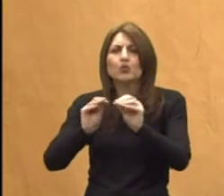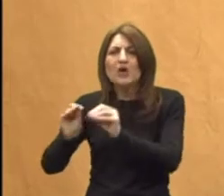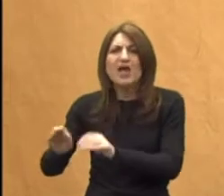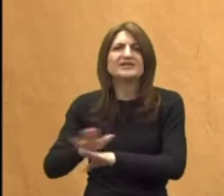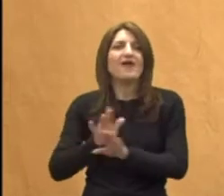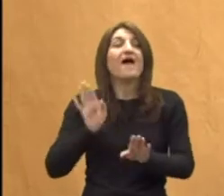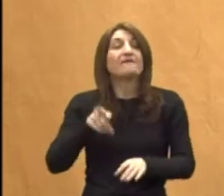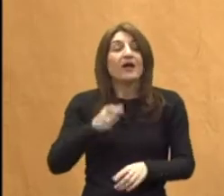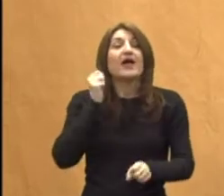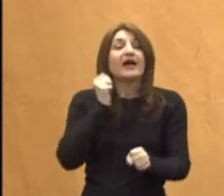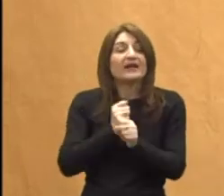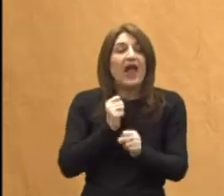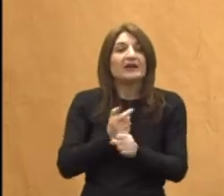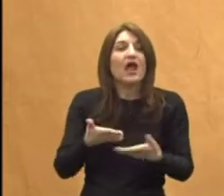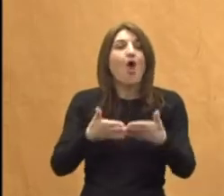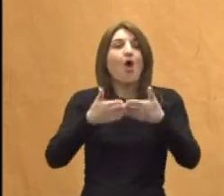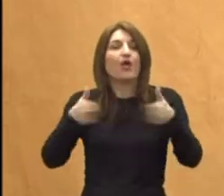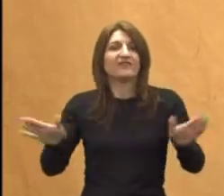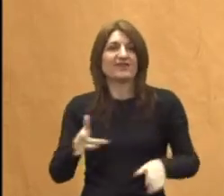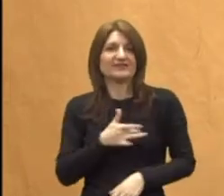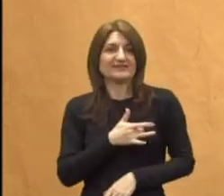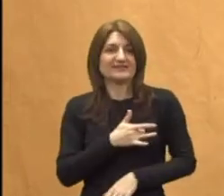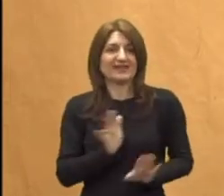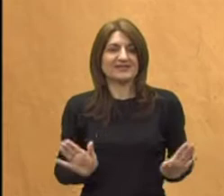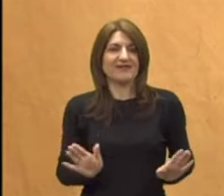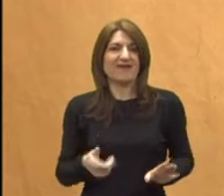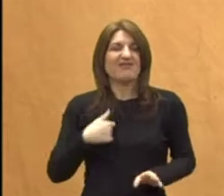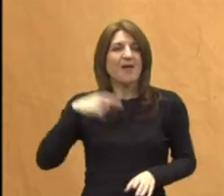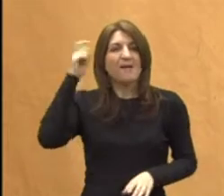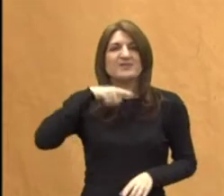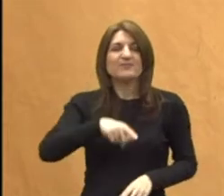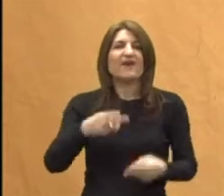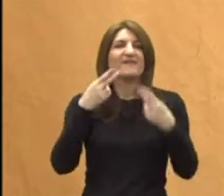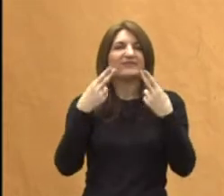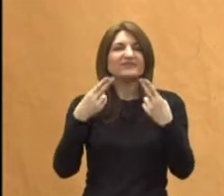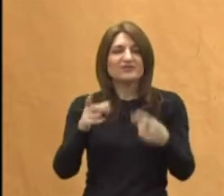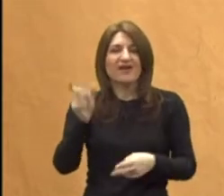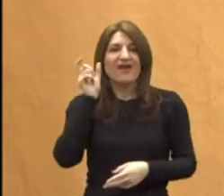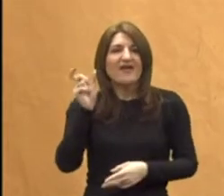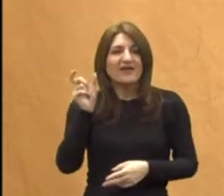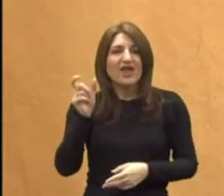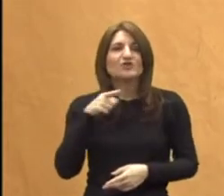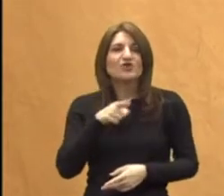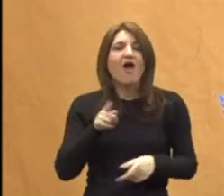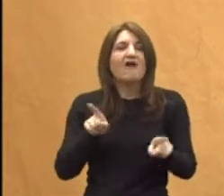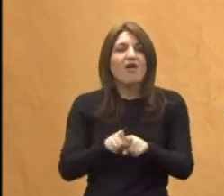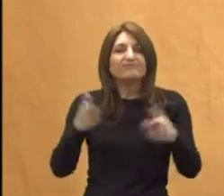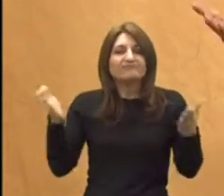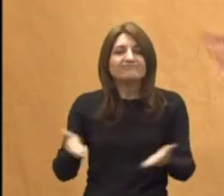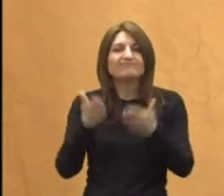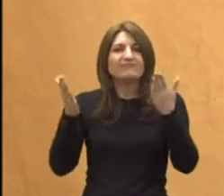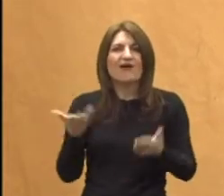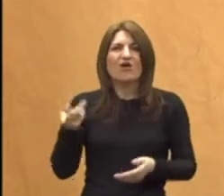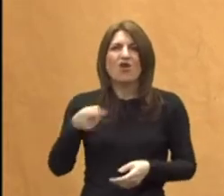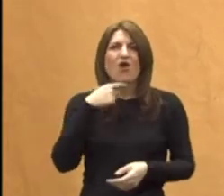tu... Vi radite sa otvorenim srcem. Ja mislim da je to ipak ključna riječ. Da je to pokretač. Kad mi govore